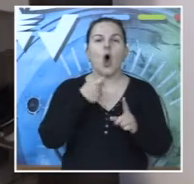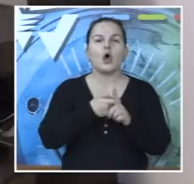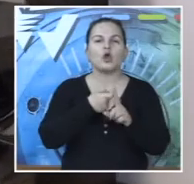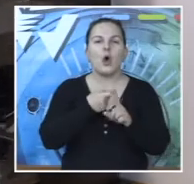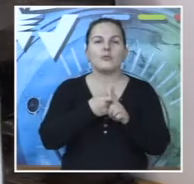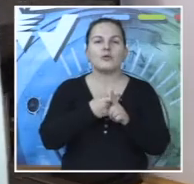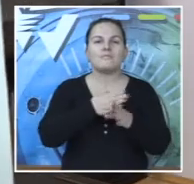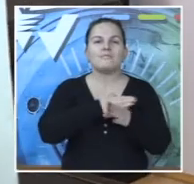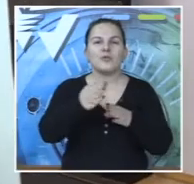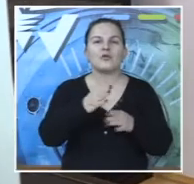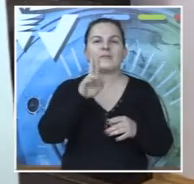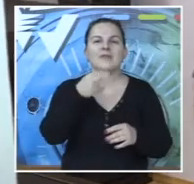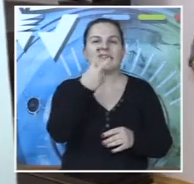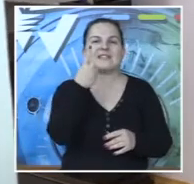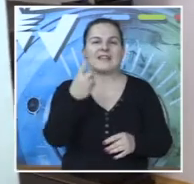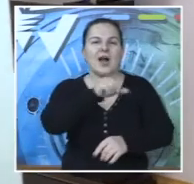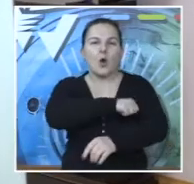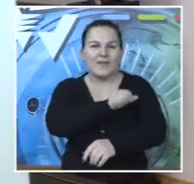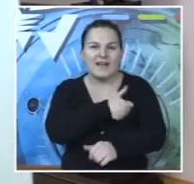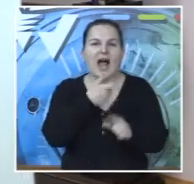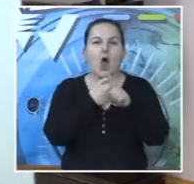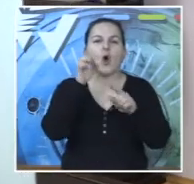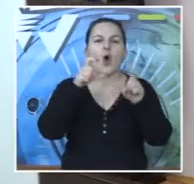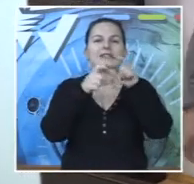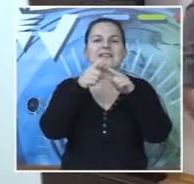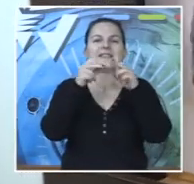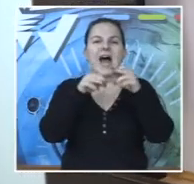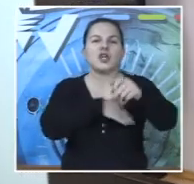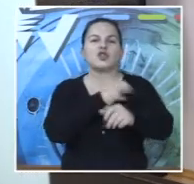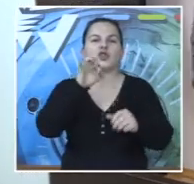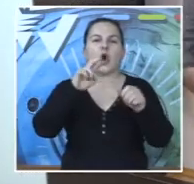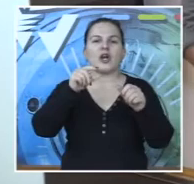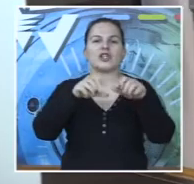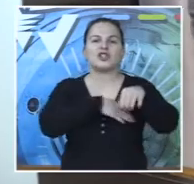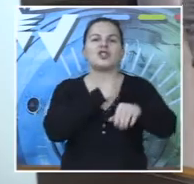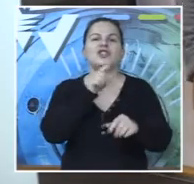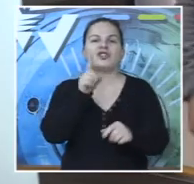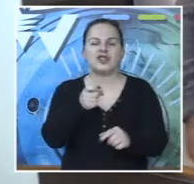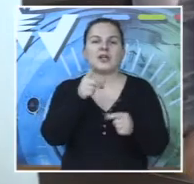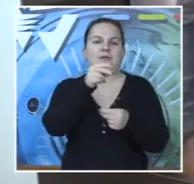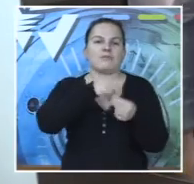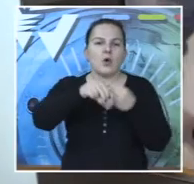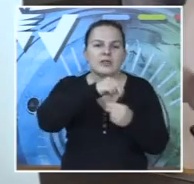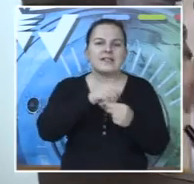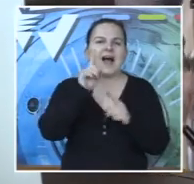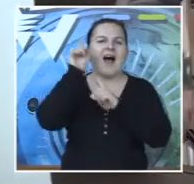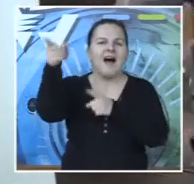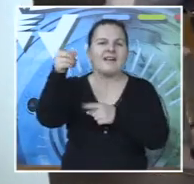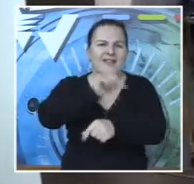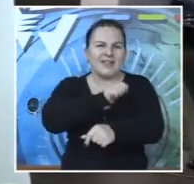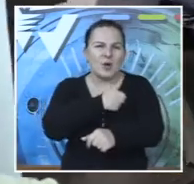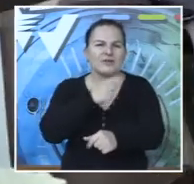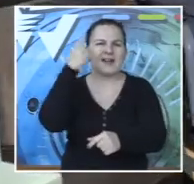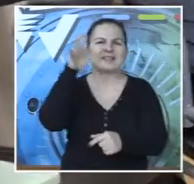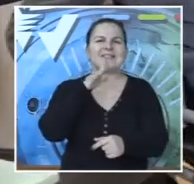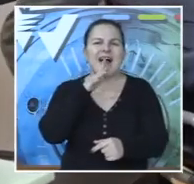Iako je u oktobru napunio tek 21 godinu, Kosta Đođeć je članovi porodice koja se u ratnim godinama iz